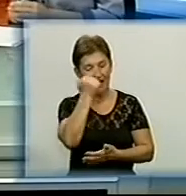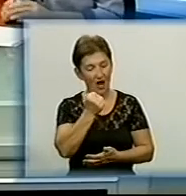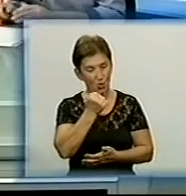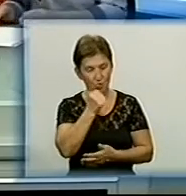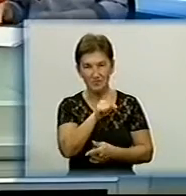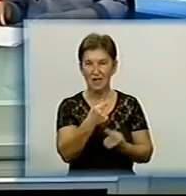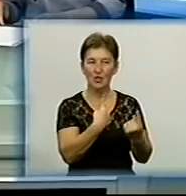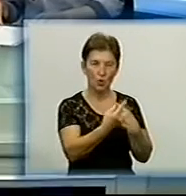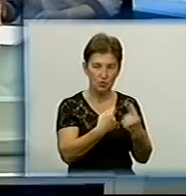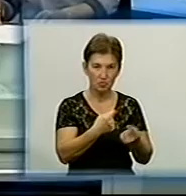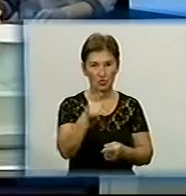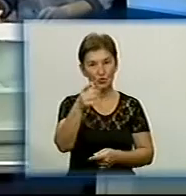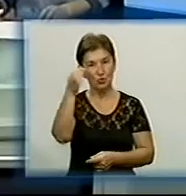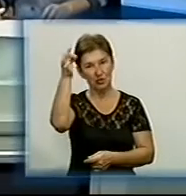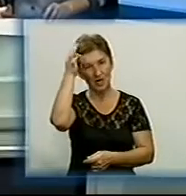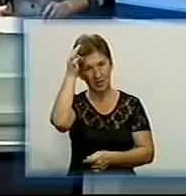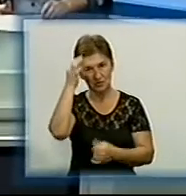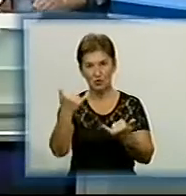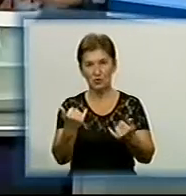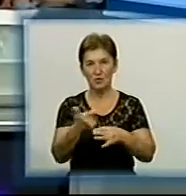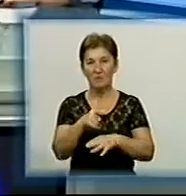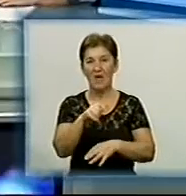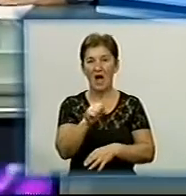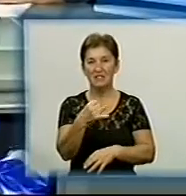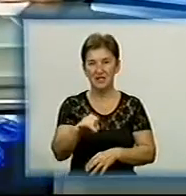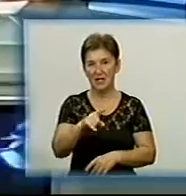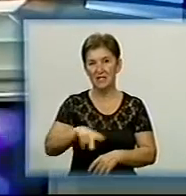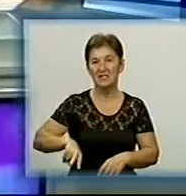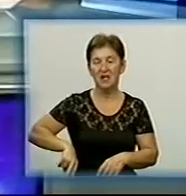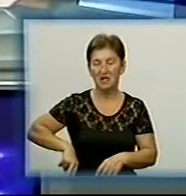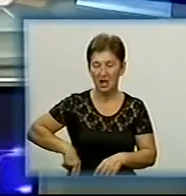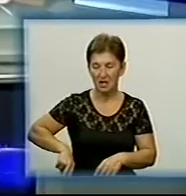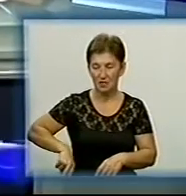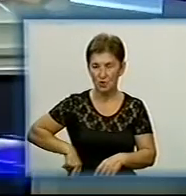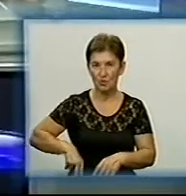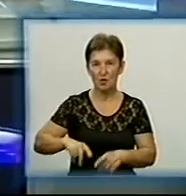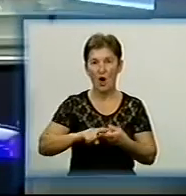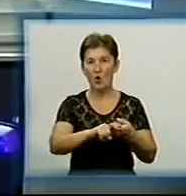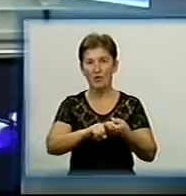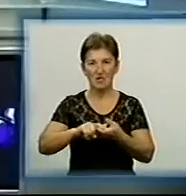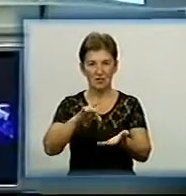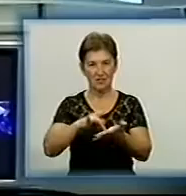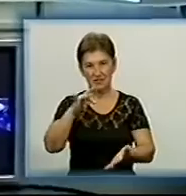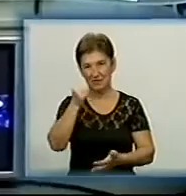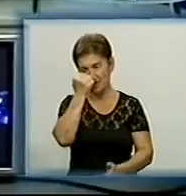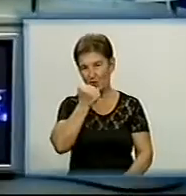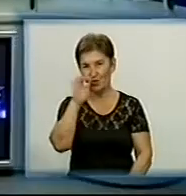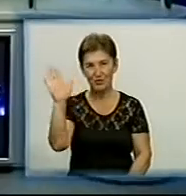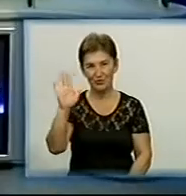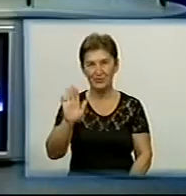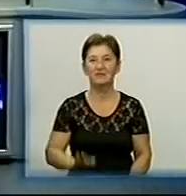сьогодні Нашим рятачам, я хочу нагадати У нас у гостях був Андрій Лейбенко Директор обласного контактного центру Такою була тема дня Ще раз дякую Дякую